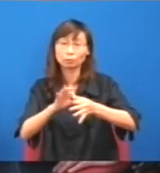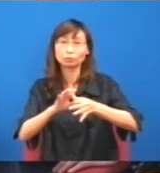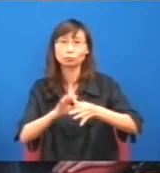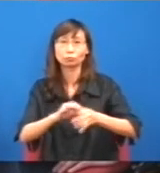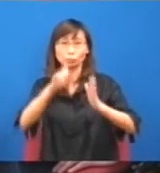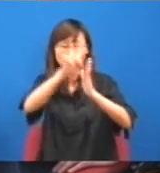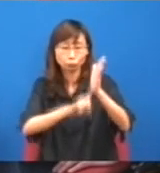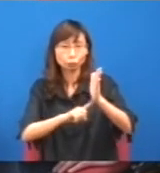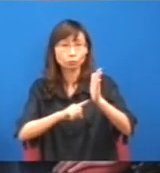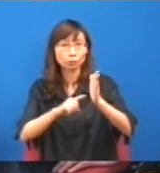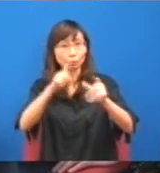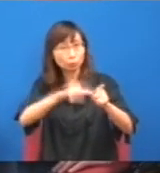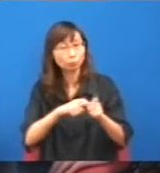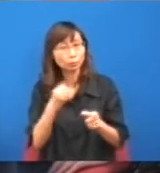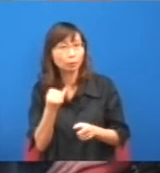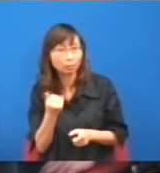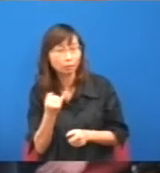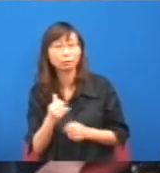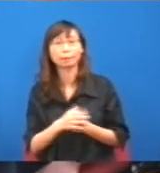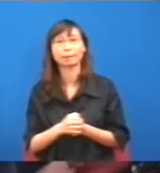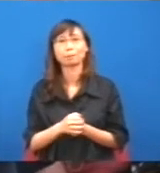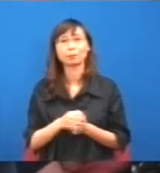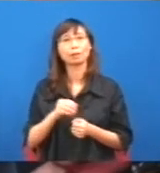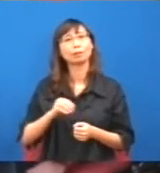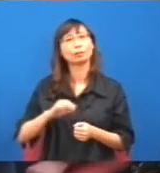大家都會覺得很有爭議性?你可以說是,